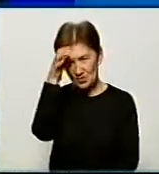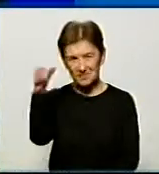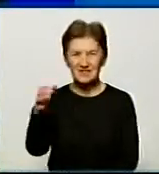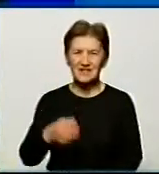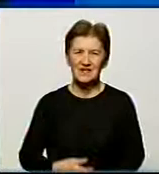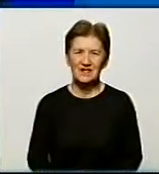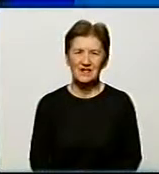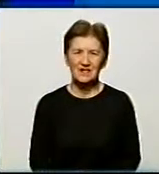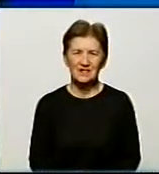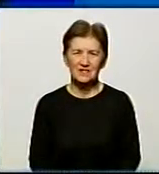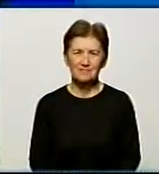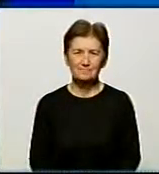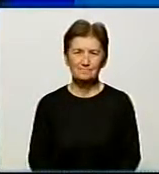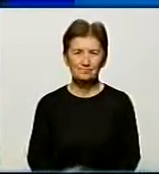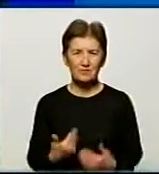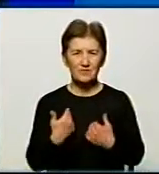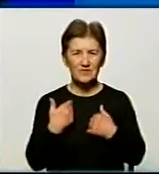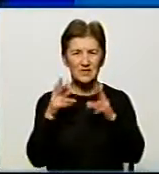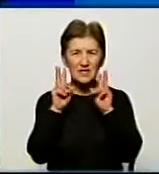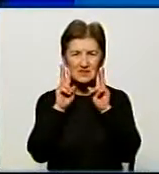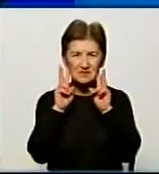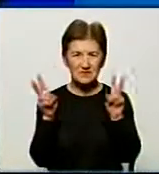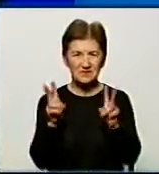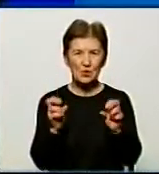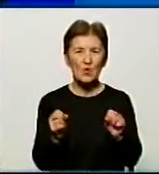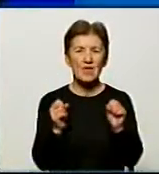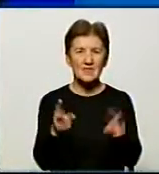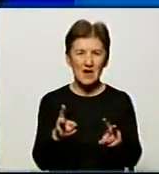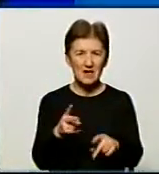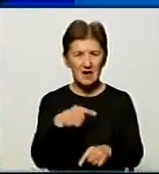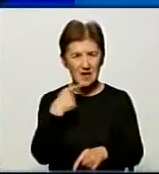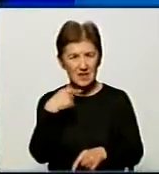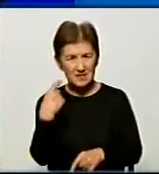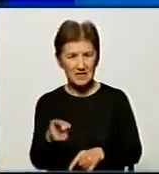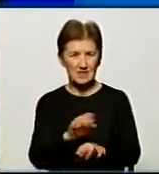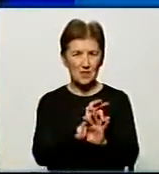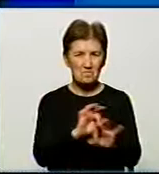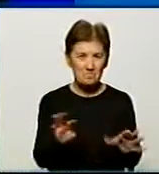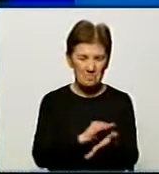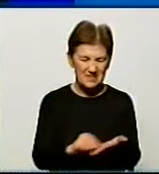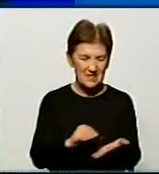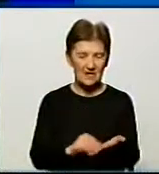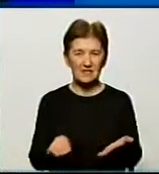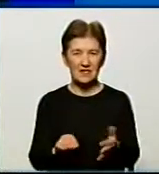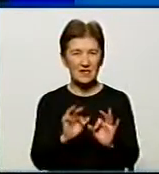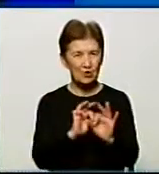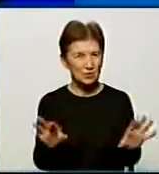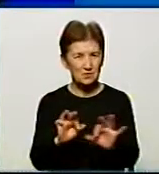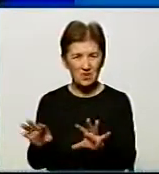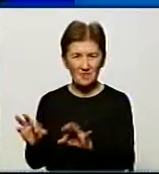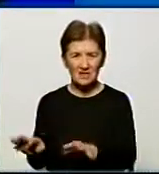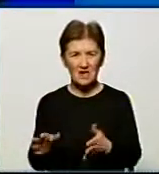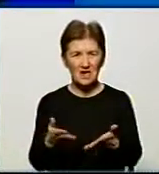Ну, не знаю, я вже не знаю, як казати, як писати, і як розповідати. Але